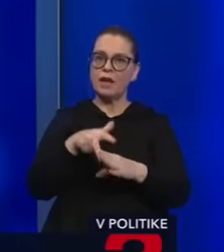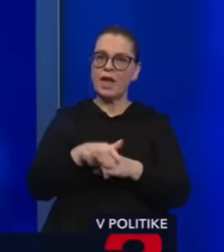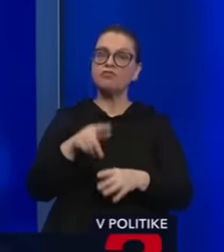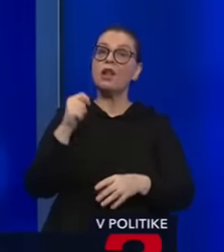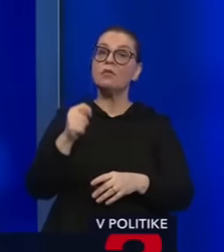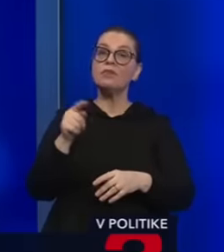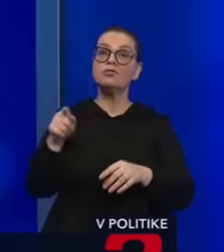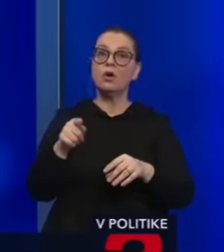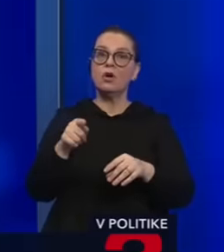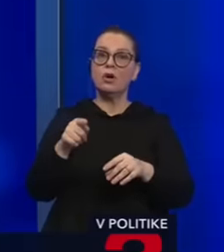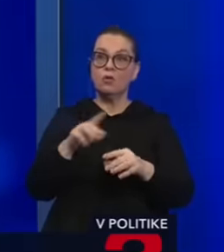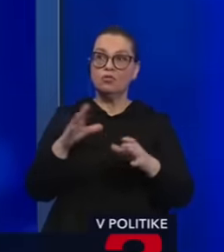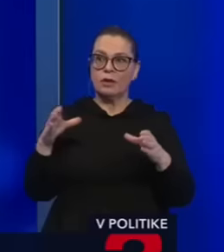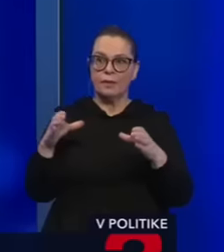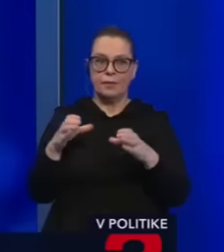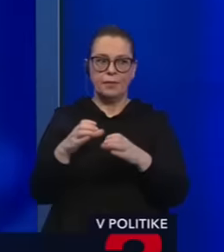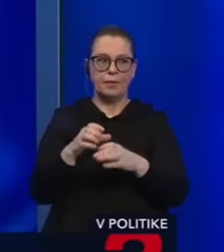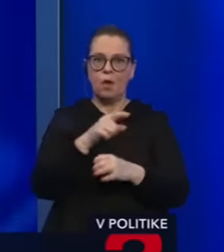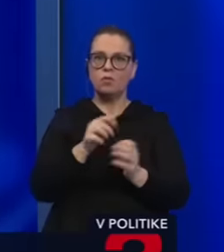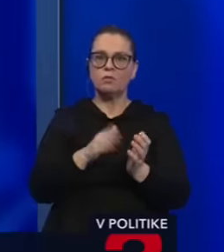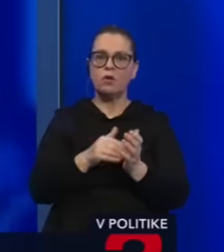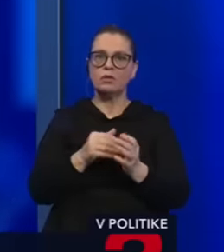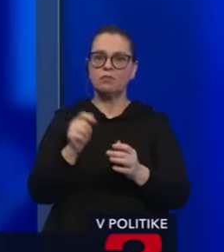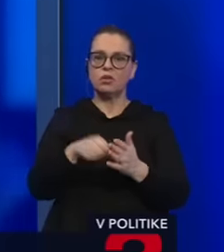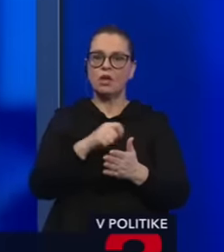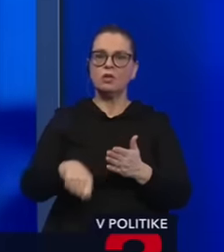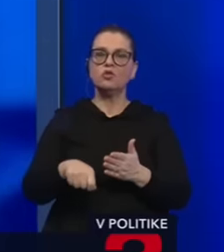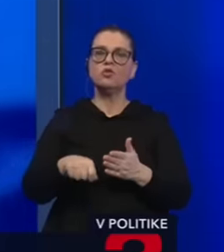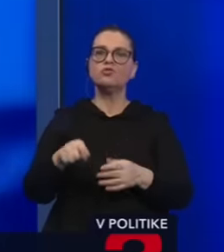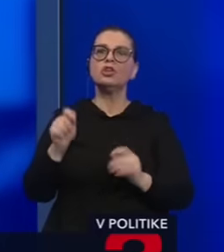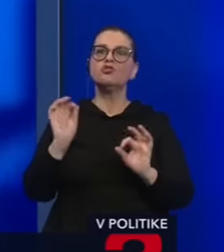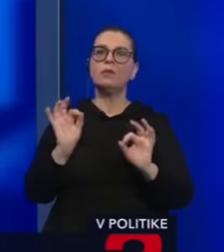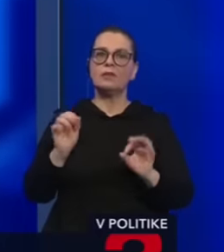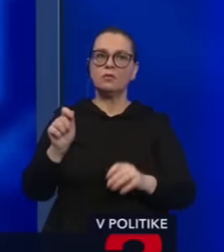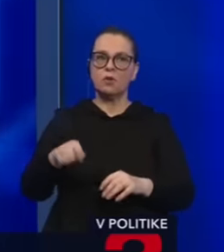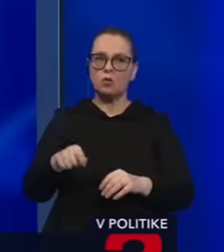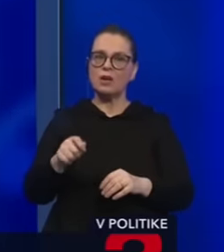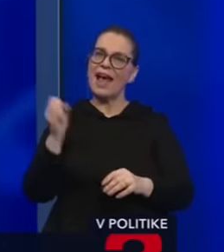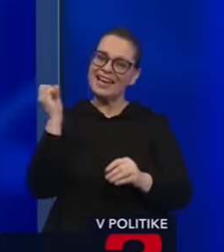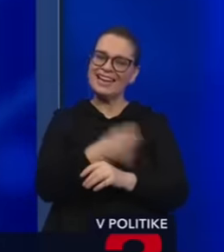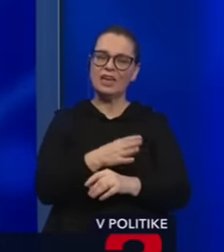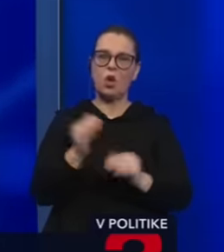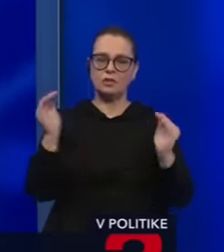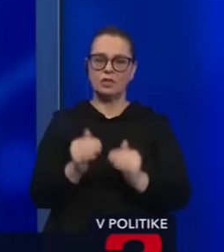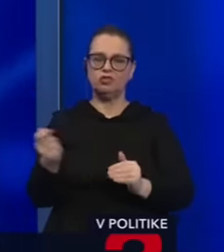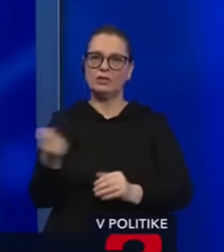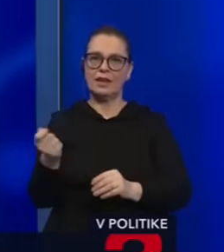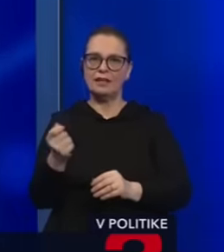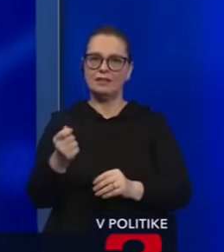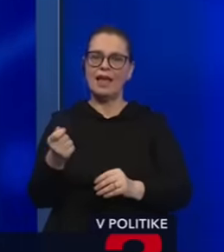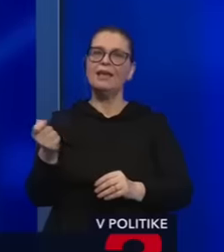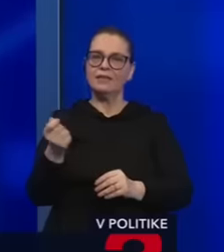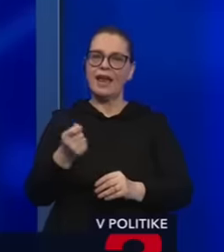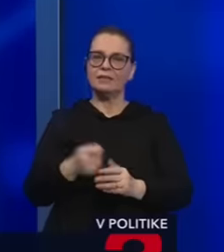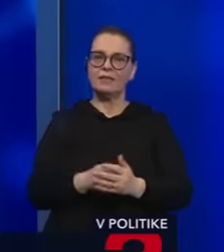jednoducho sa stiahuje tá slučka, on potrebuje expresne rýchlo zrušiť špeciálnu prokuratúru a expresne rýchlo zniží trestné sádzby. Bavili